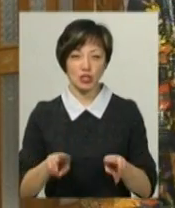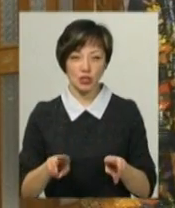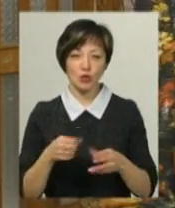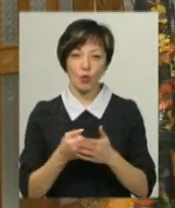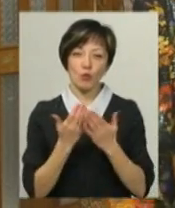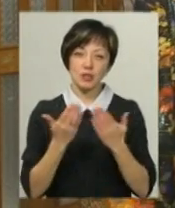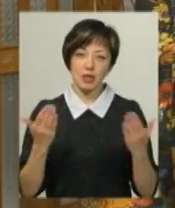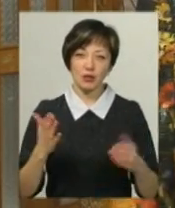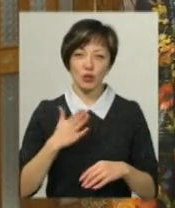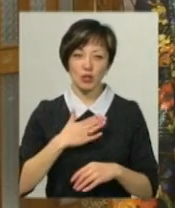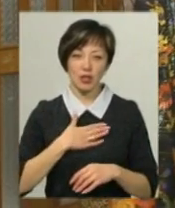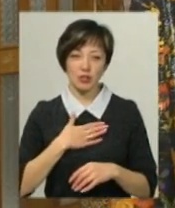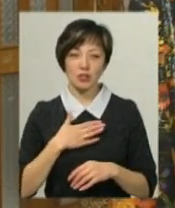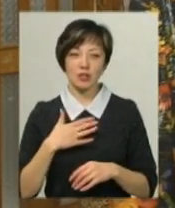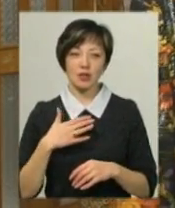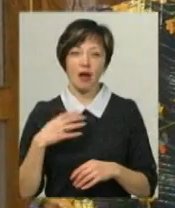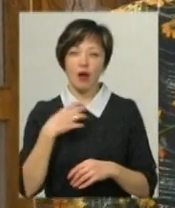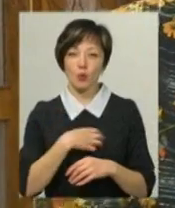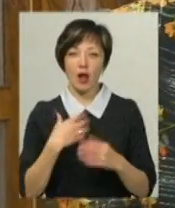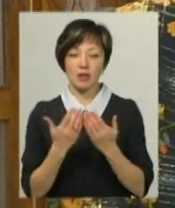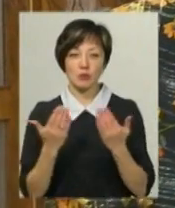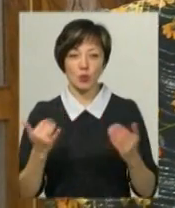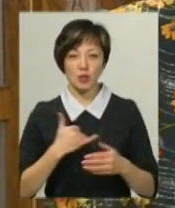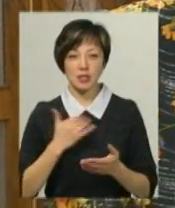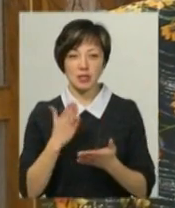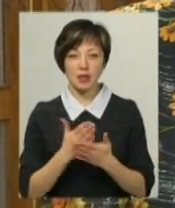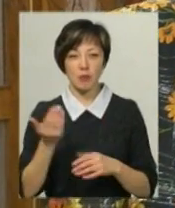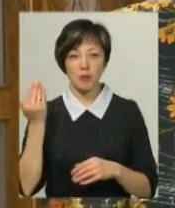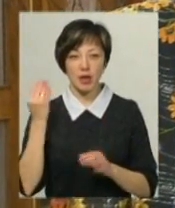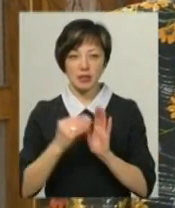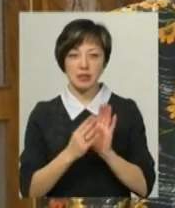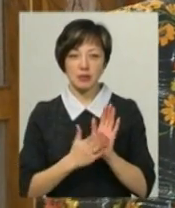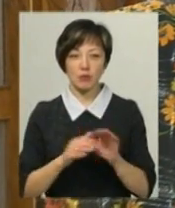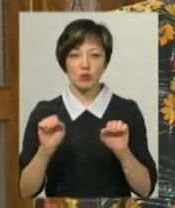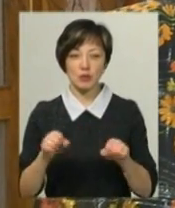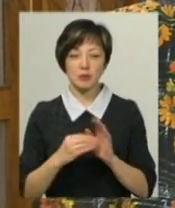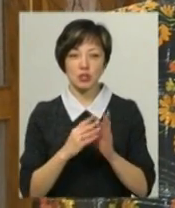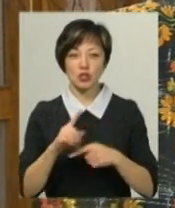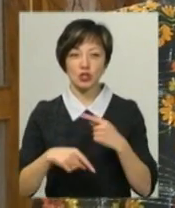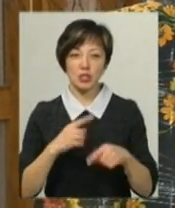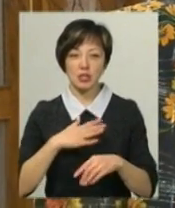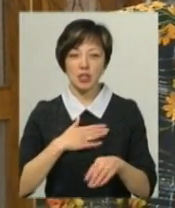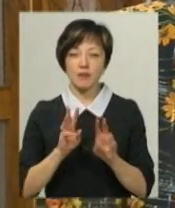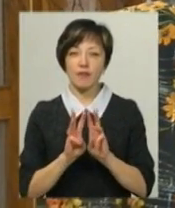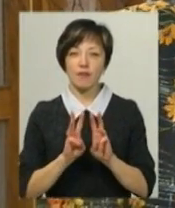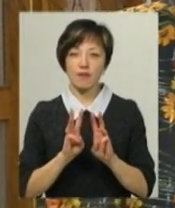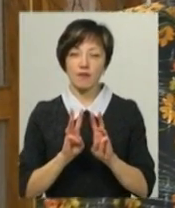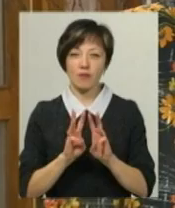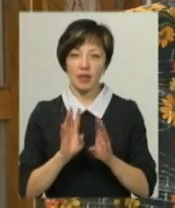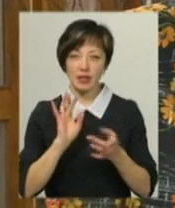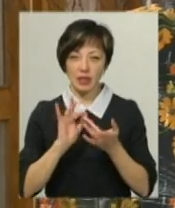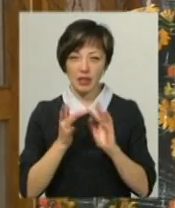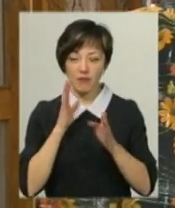як до музею, так і для нашої актуальної експозиції. В нас існує попередній запис, можна записатися через нашу сторінку на Фейсбуці, або